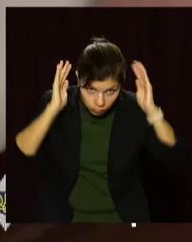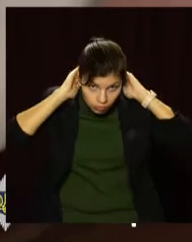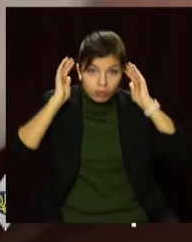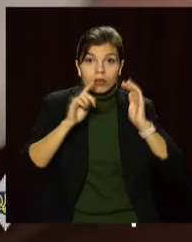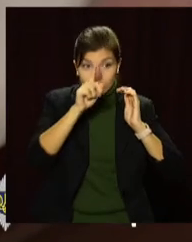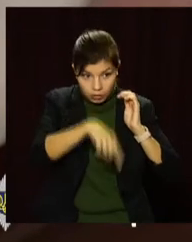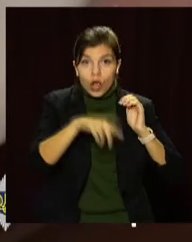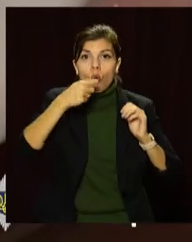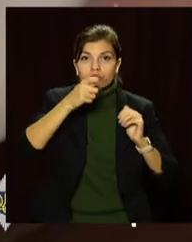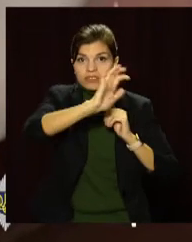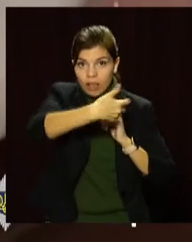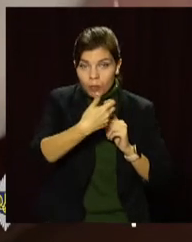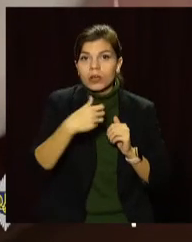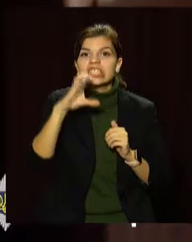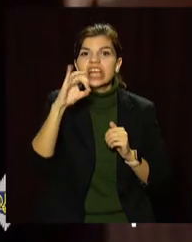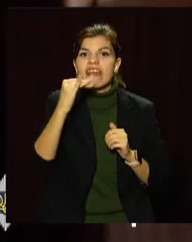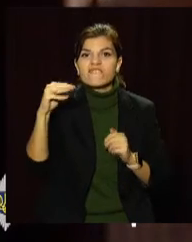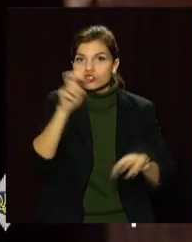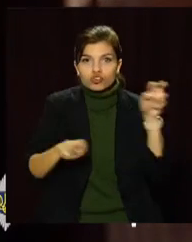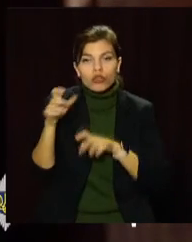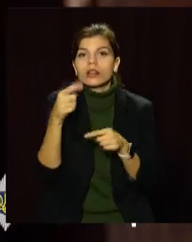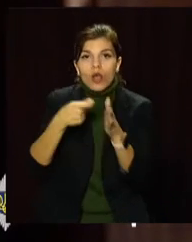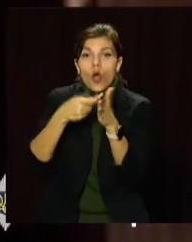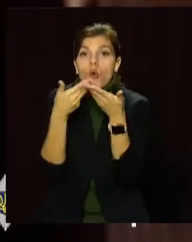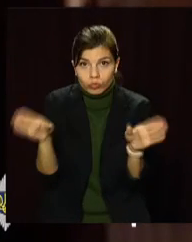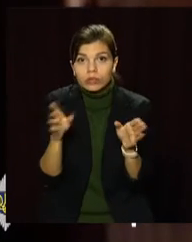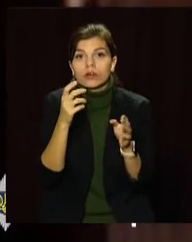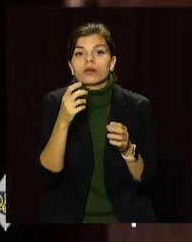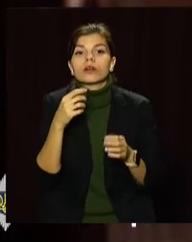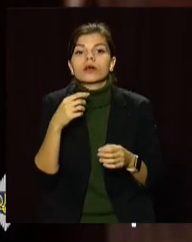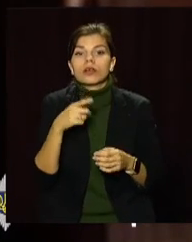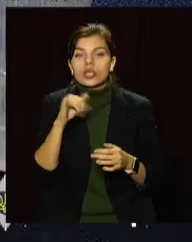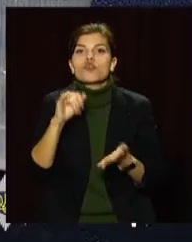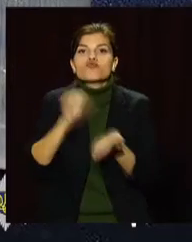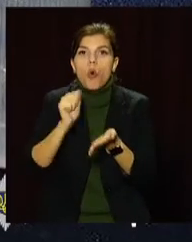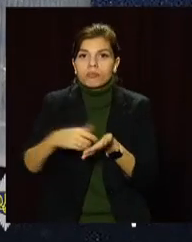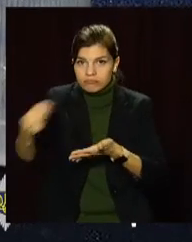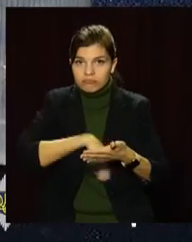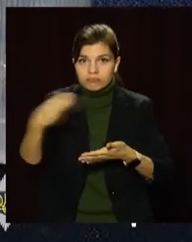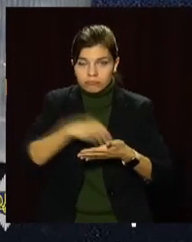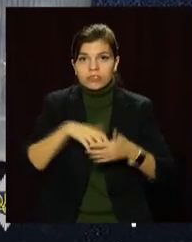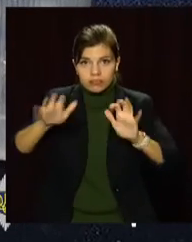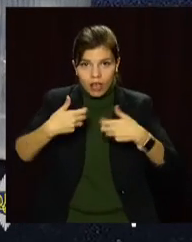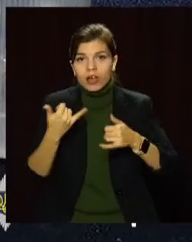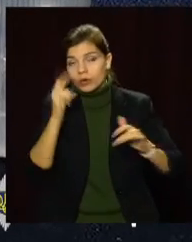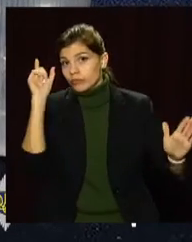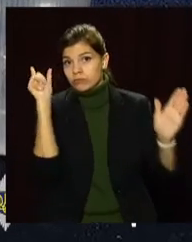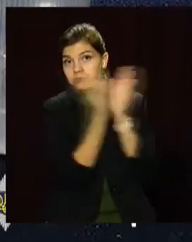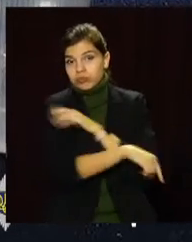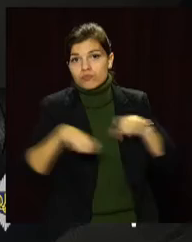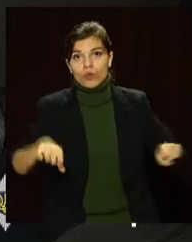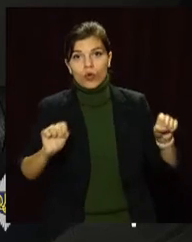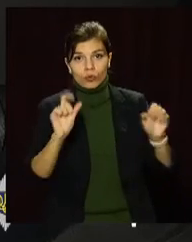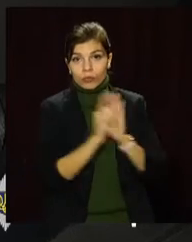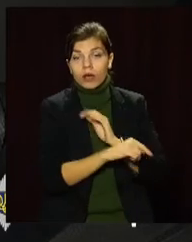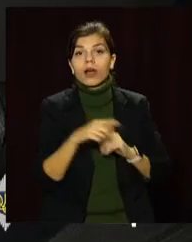силою забрали у них ключі від сейфа та стали шукати гроші. Потім заволоділи деякими документами та поїхали з місця злочину на